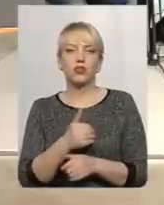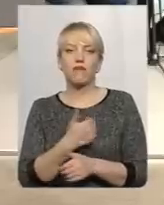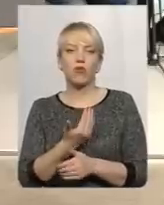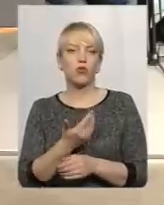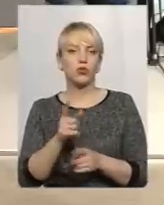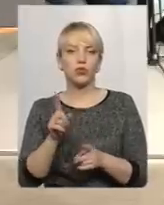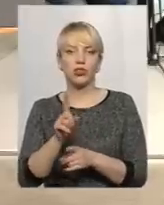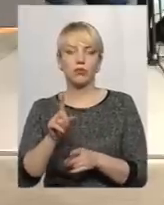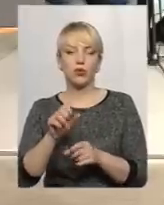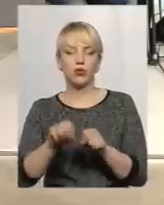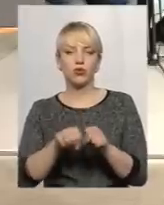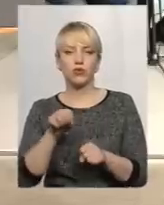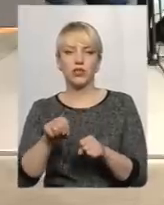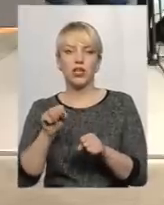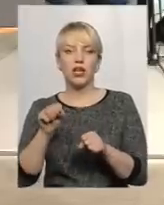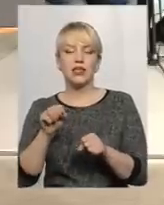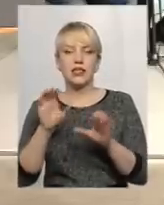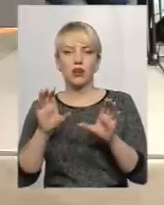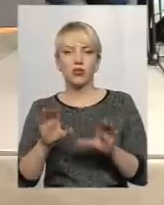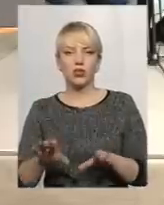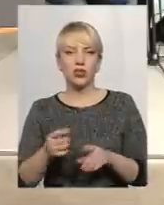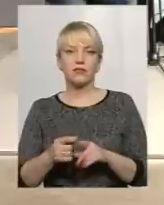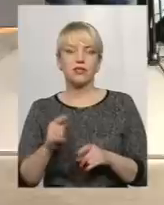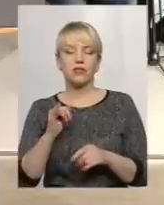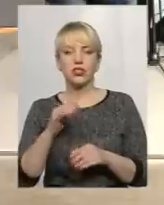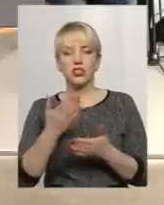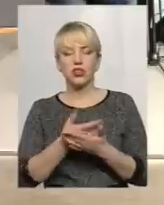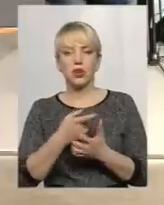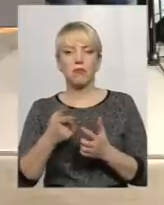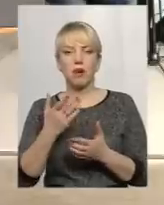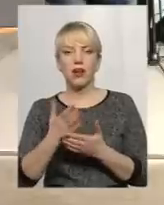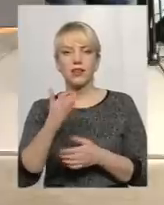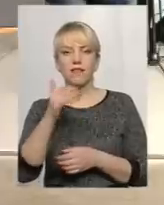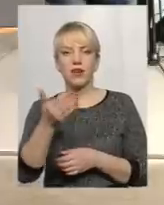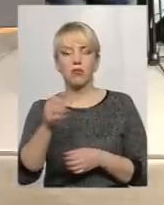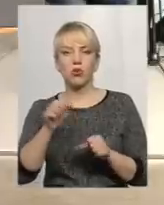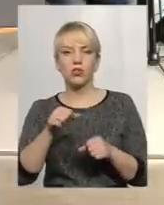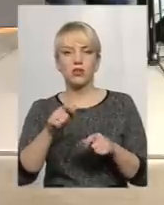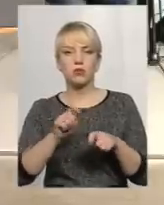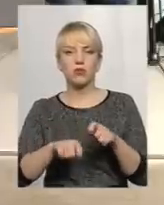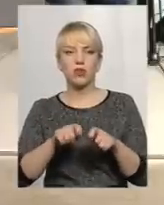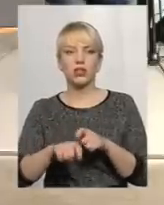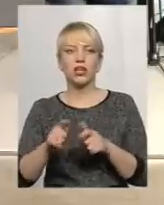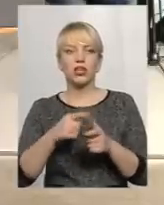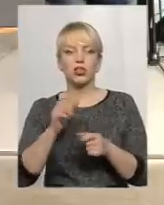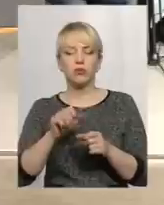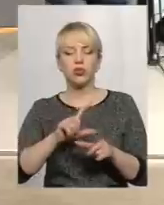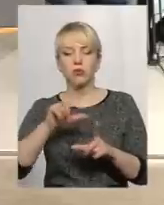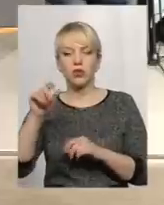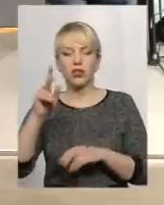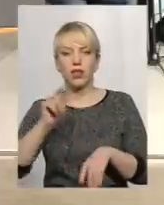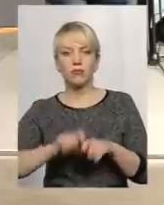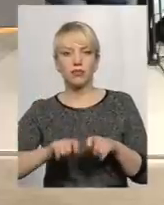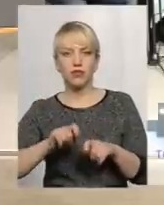і порушувати це законодавство. Чи маєте можливість зараз перевіряти, і чи можете виїжджати на позапланові перевірки, в разі,